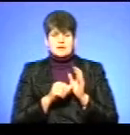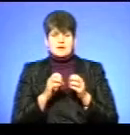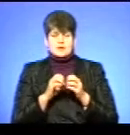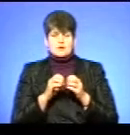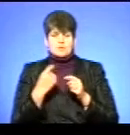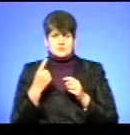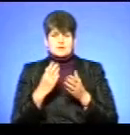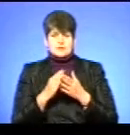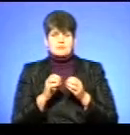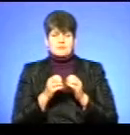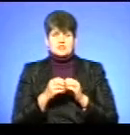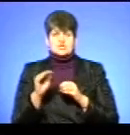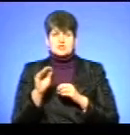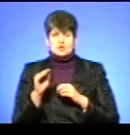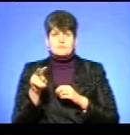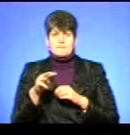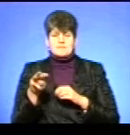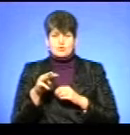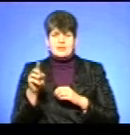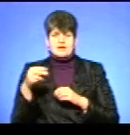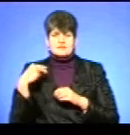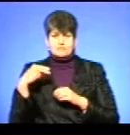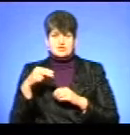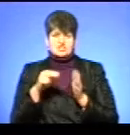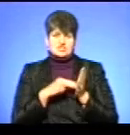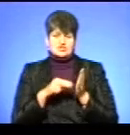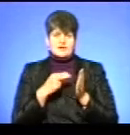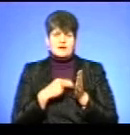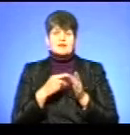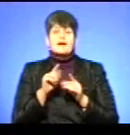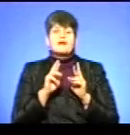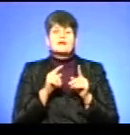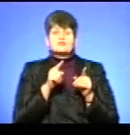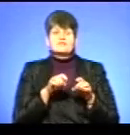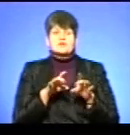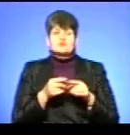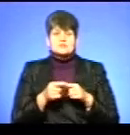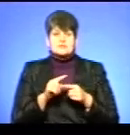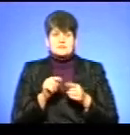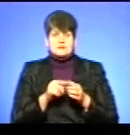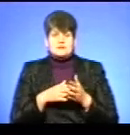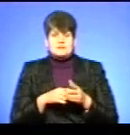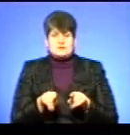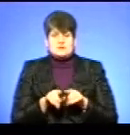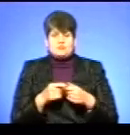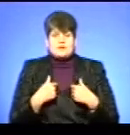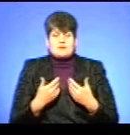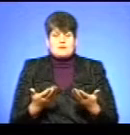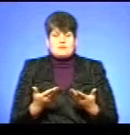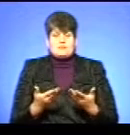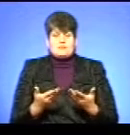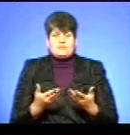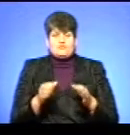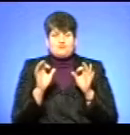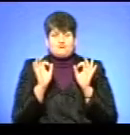Французь, Житомир, Миколаїв, Запоріжжя, Черкаси. Як вони вирішують це питання? Так само, як я. В нульовому